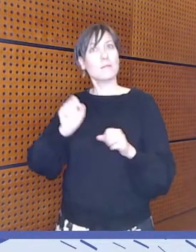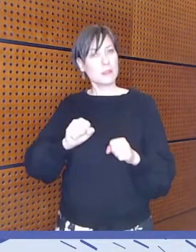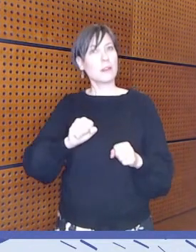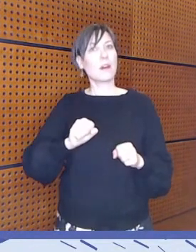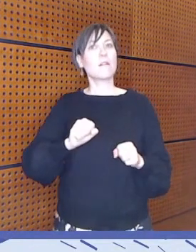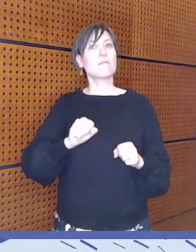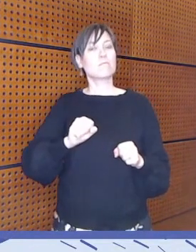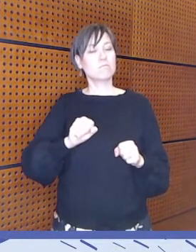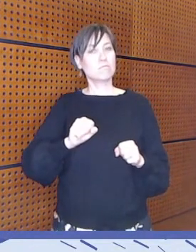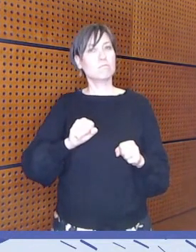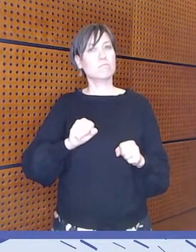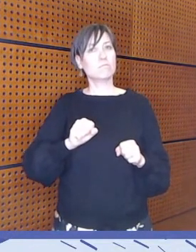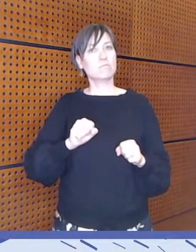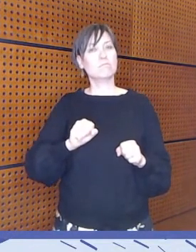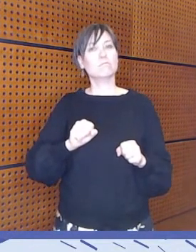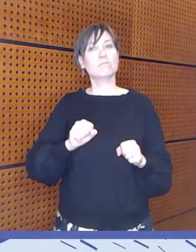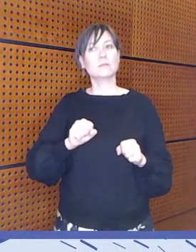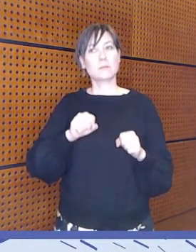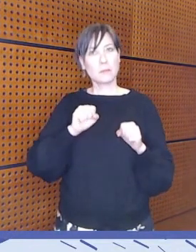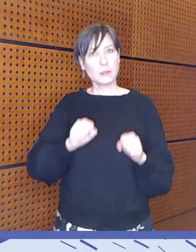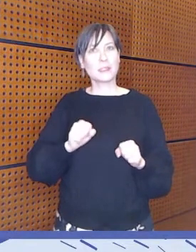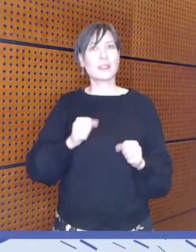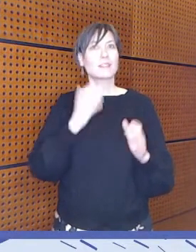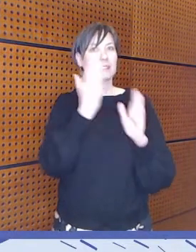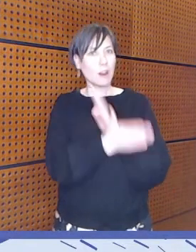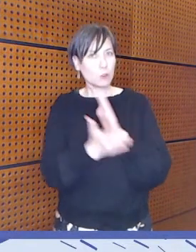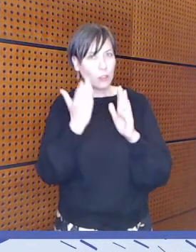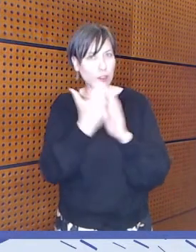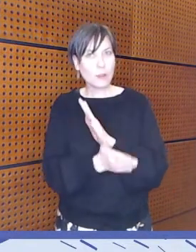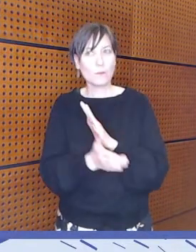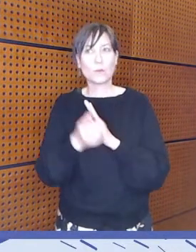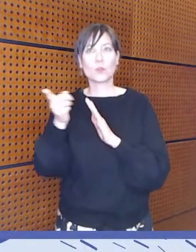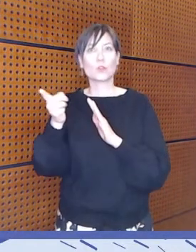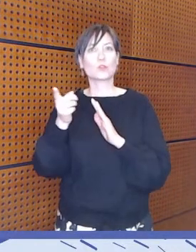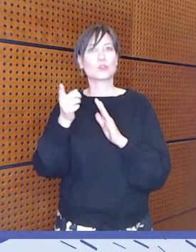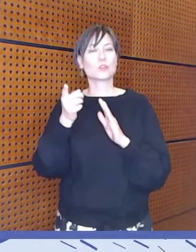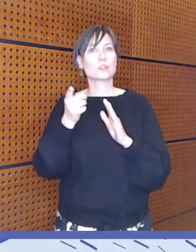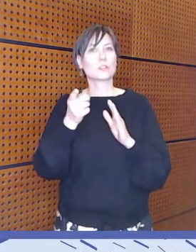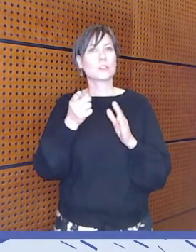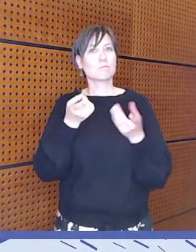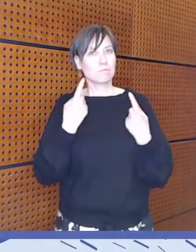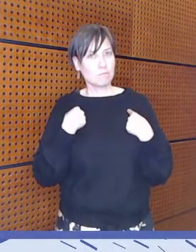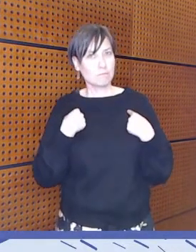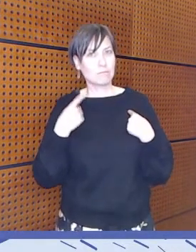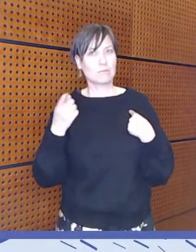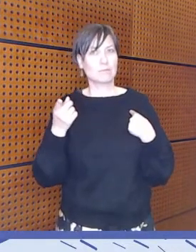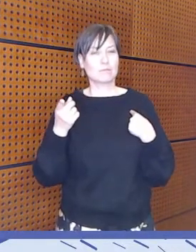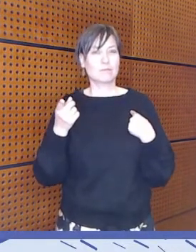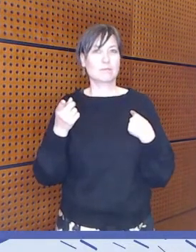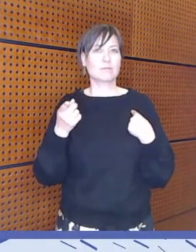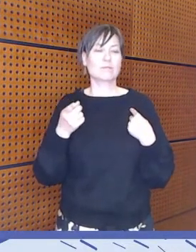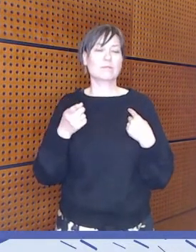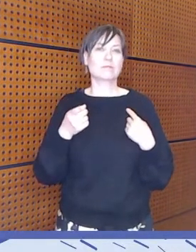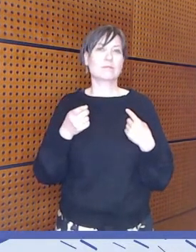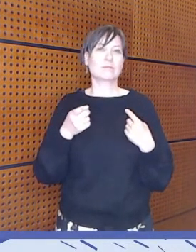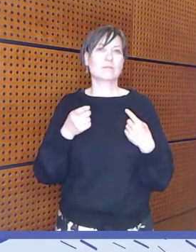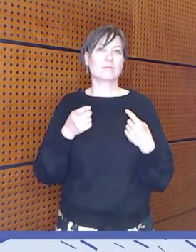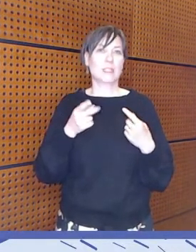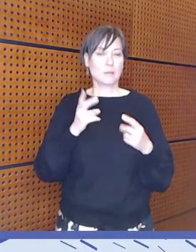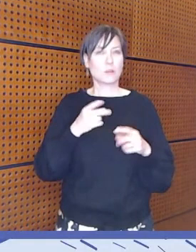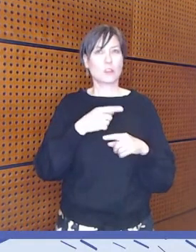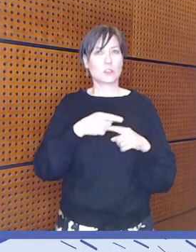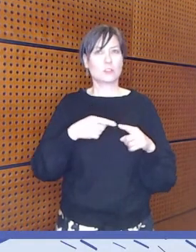myös tavallaan siis huomioon saavutettavuus lähtien edessä olisi jo niin kuin hyvä lähtökohta.